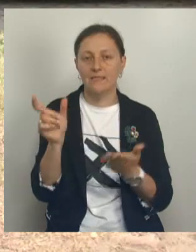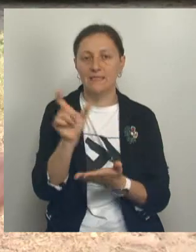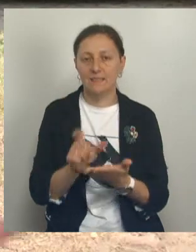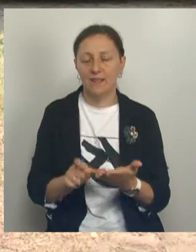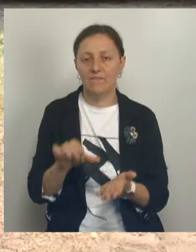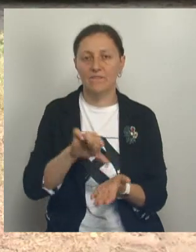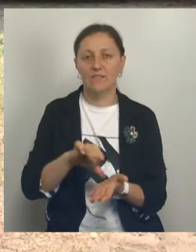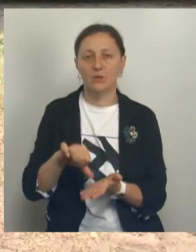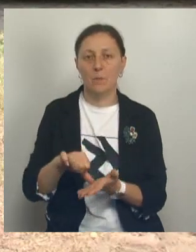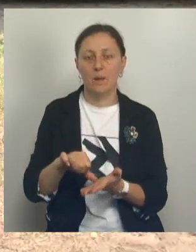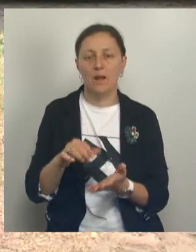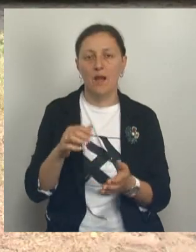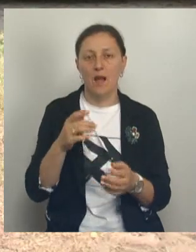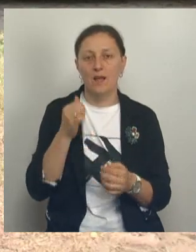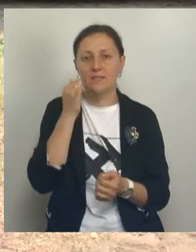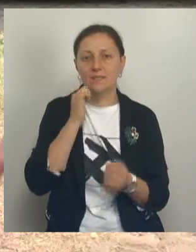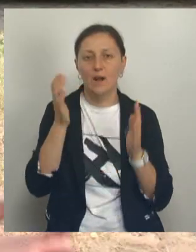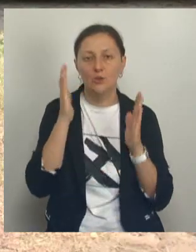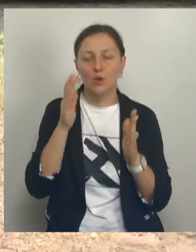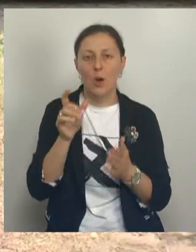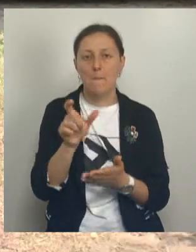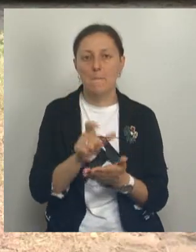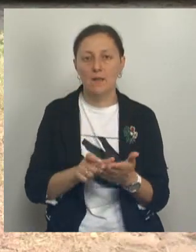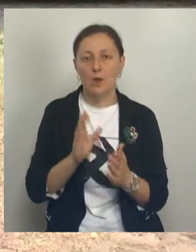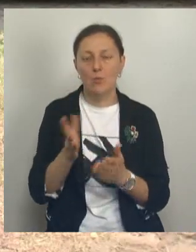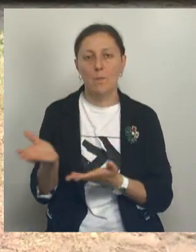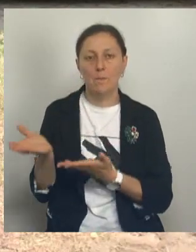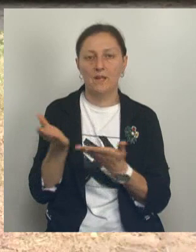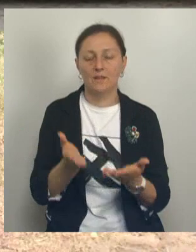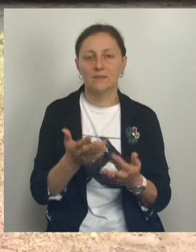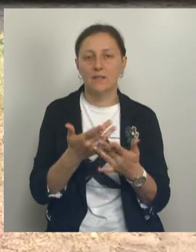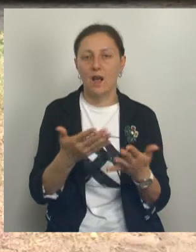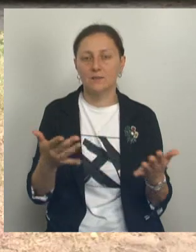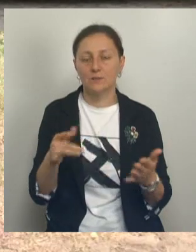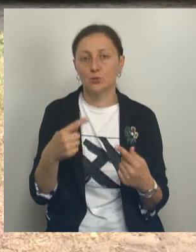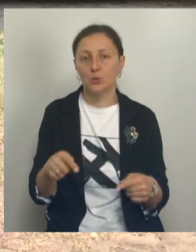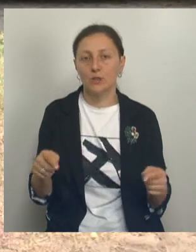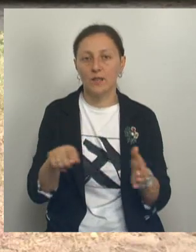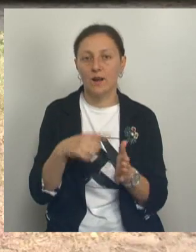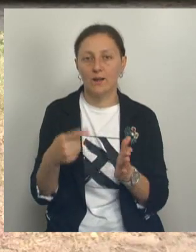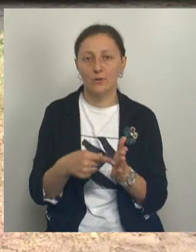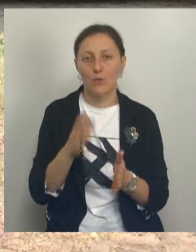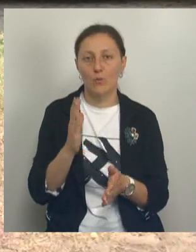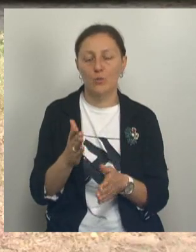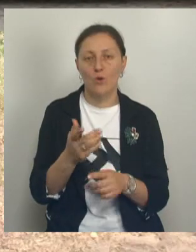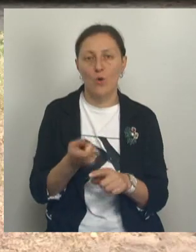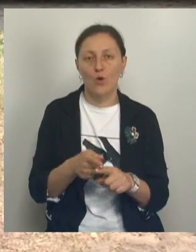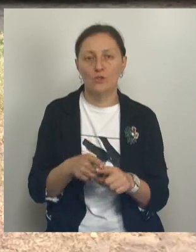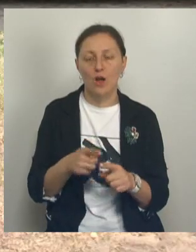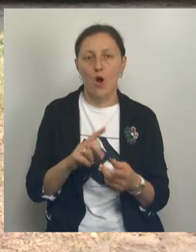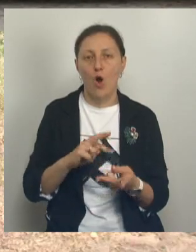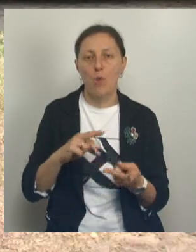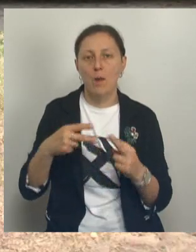выступление местных старо-сульских поэтов. Возможно, будем приглашать поэтов из других городов. Будет букросинг, то есть обмен